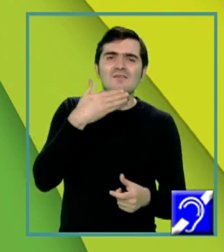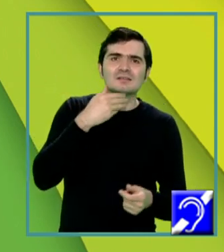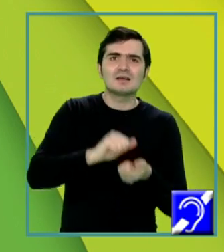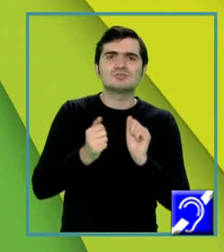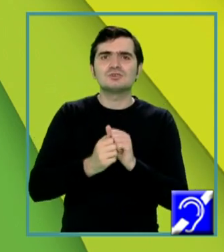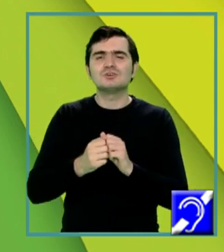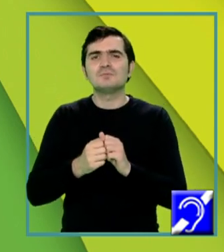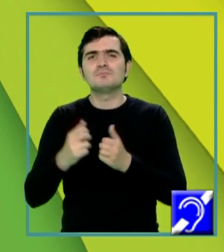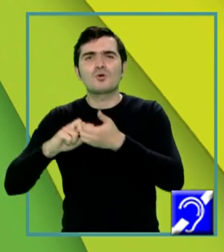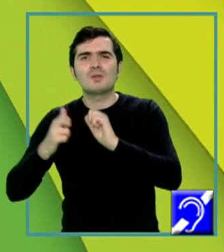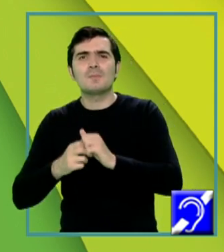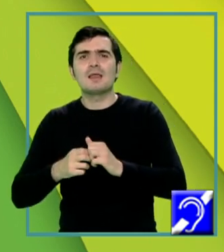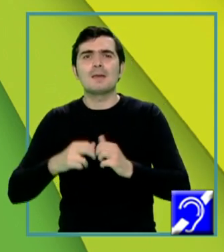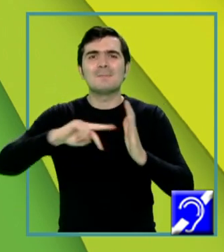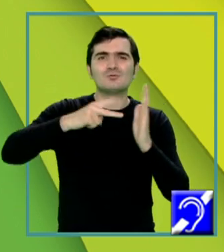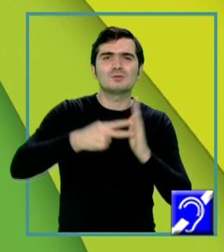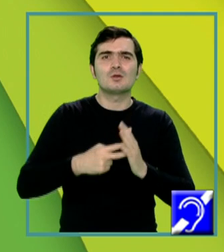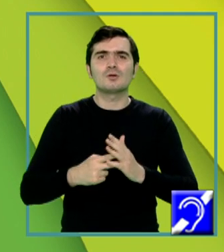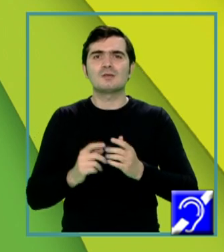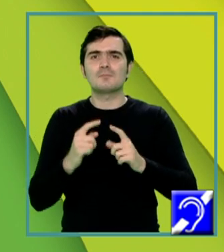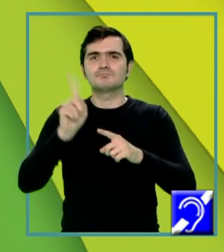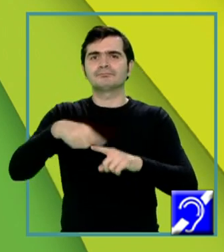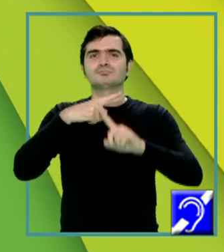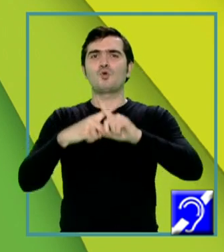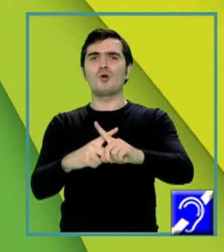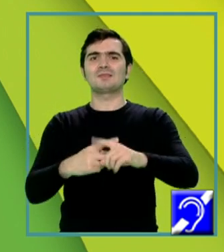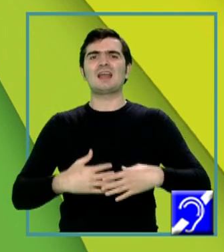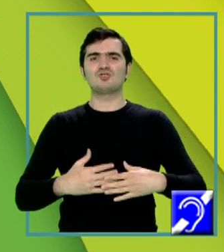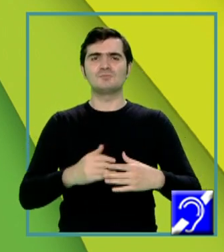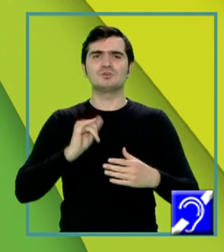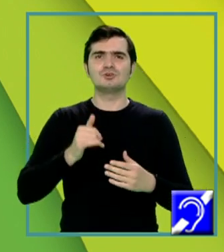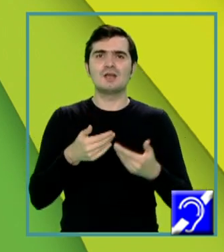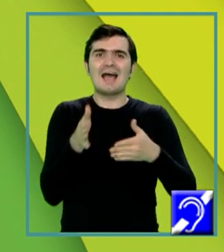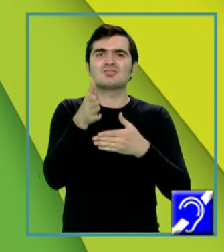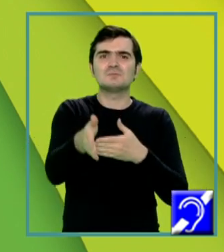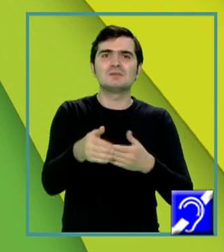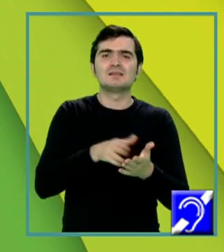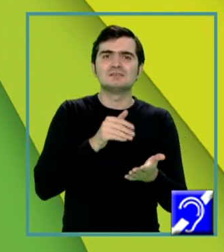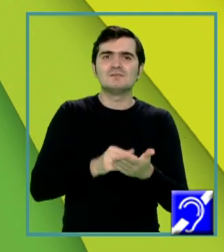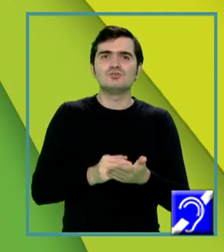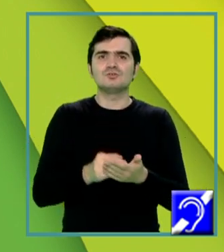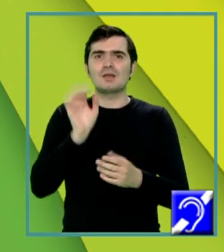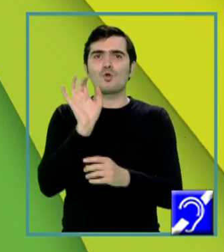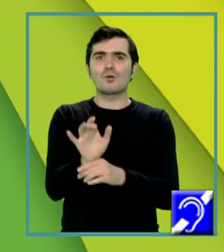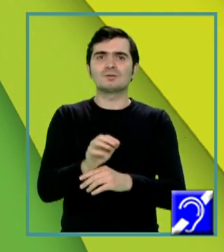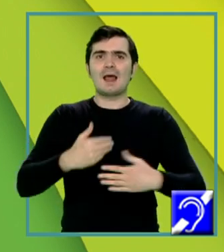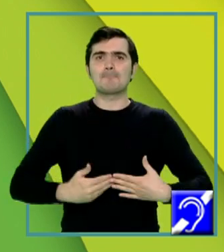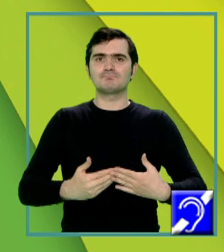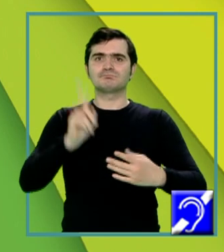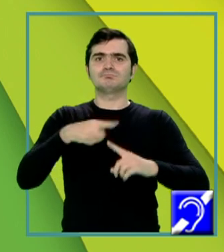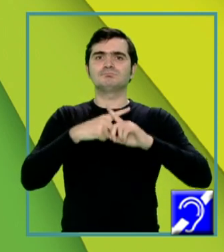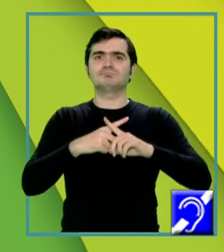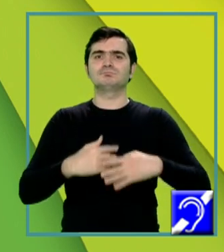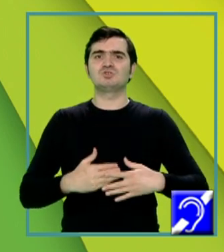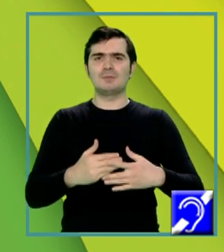contraceptive și mai ales accesibilitatea la serviciile de contracepție. Sunt diversi factori care ar trebui să influențeze momentul